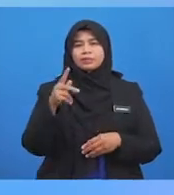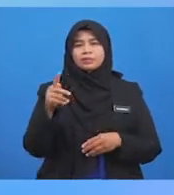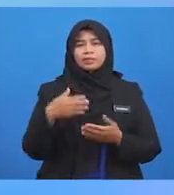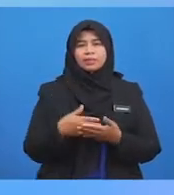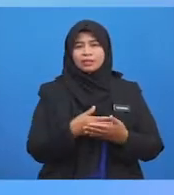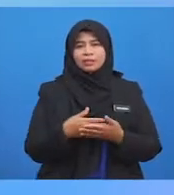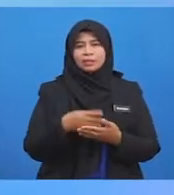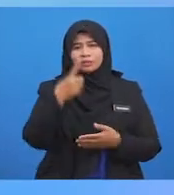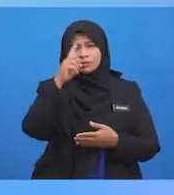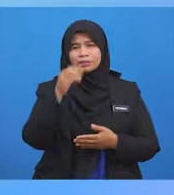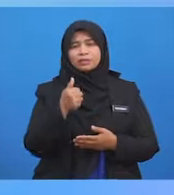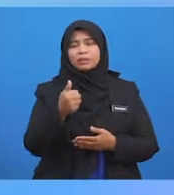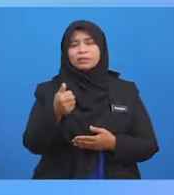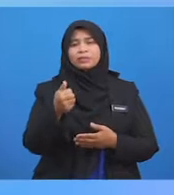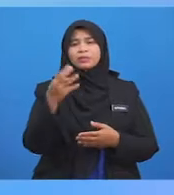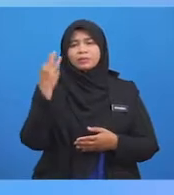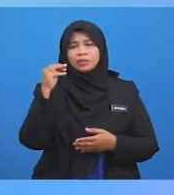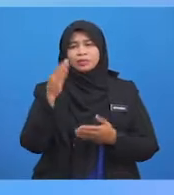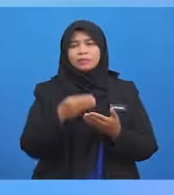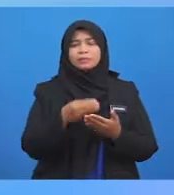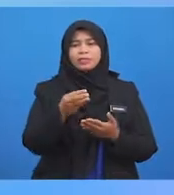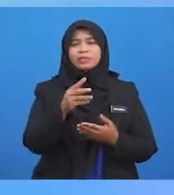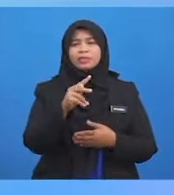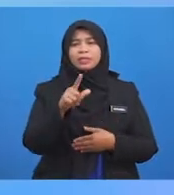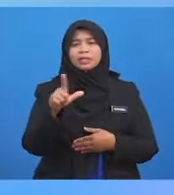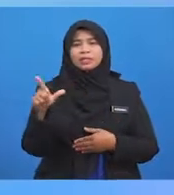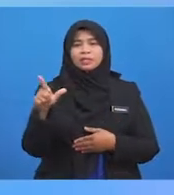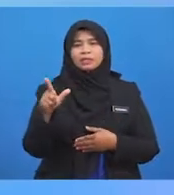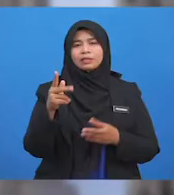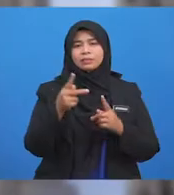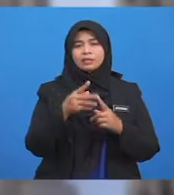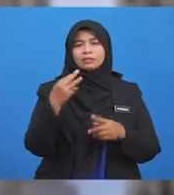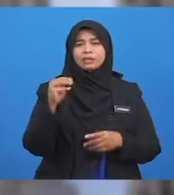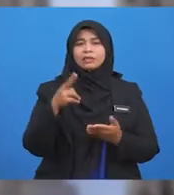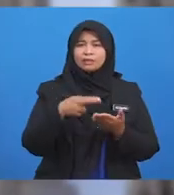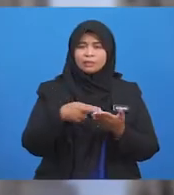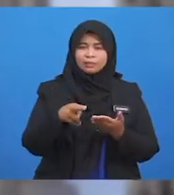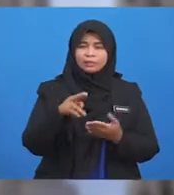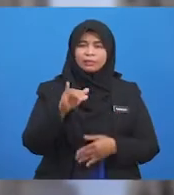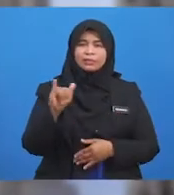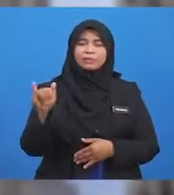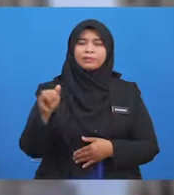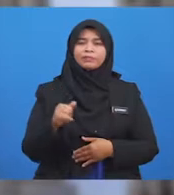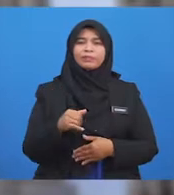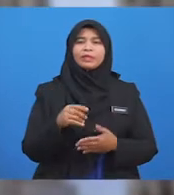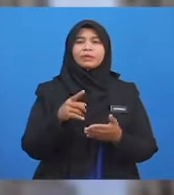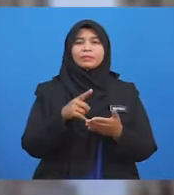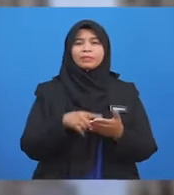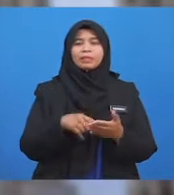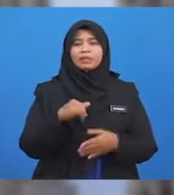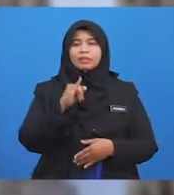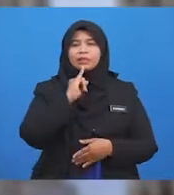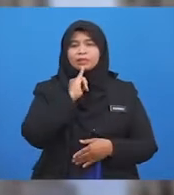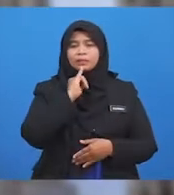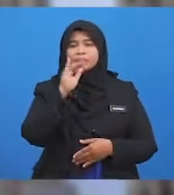kamu Maka Berikanlah kepada mereka Upahnya Apa seruan daripada ayat ini Ibu